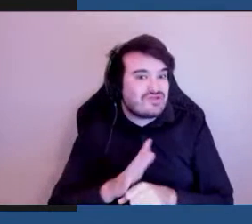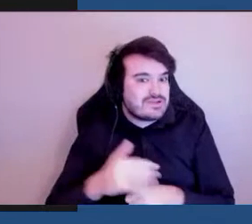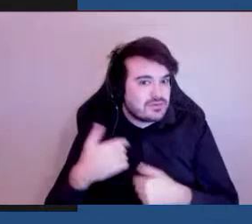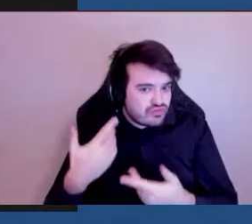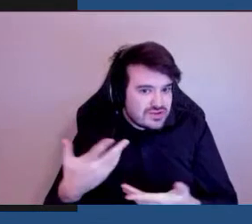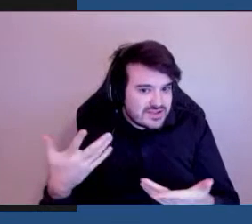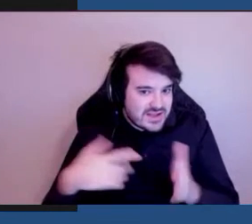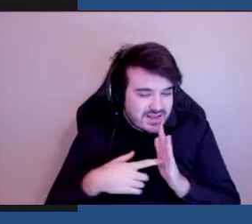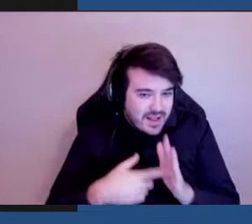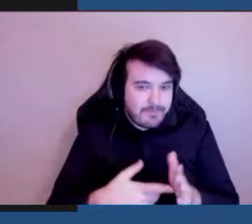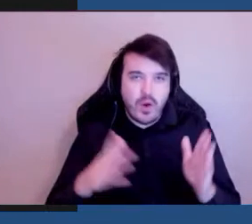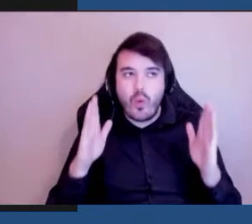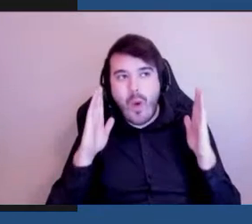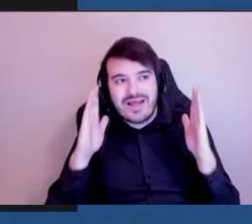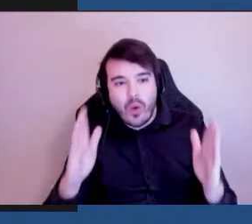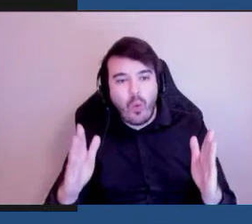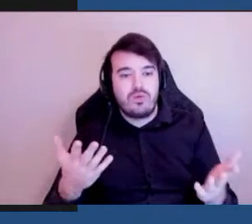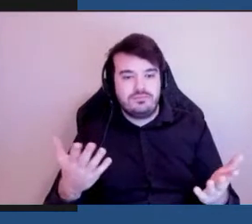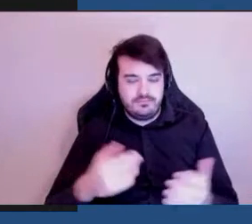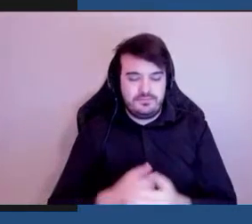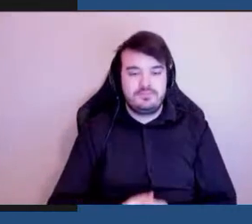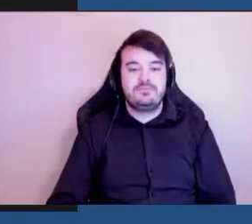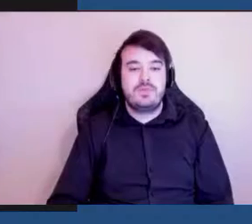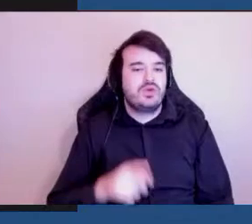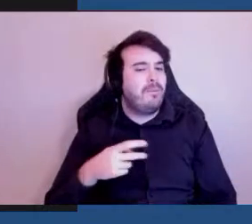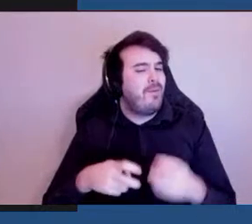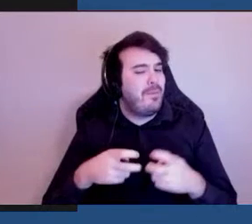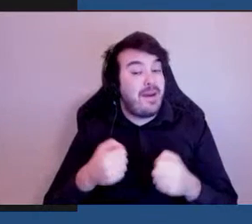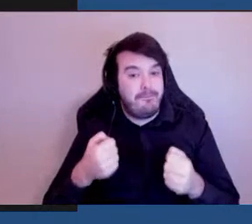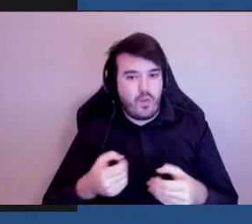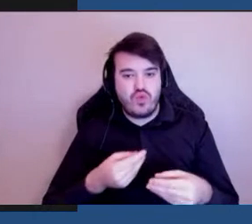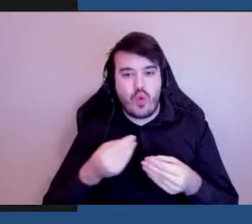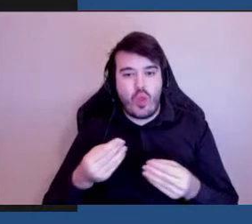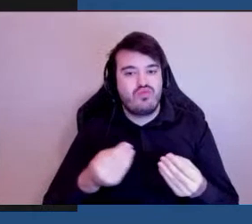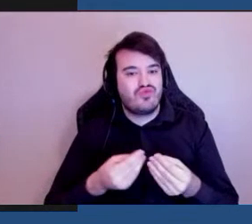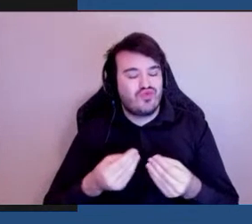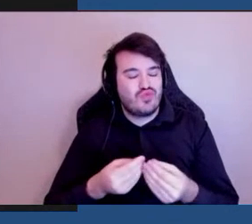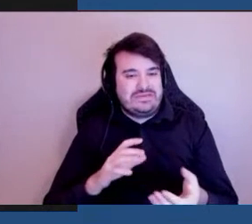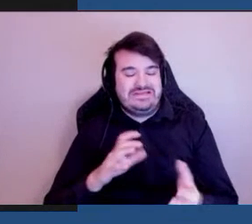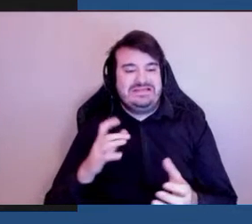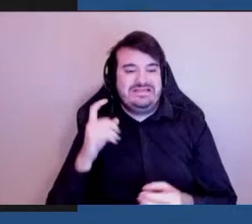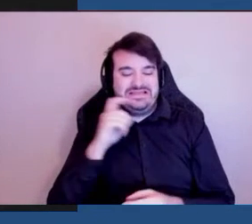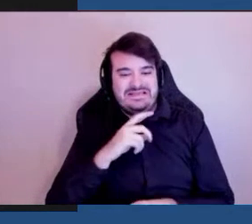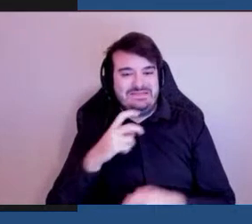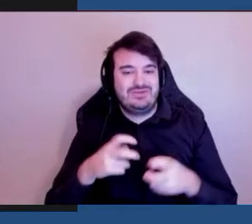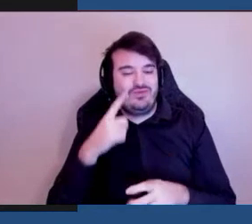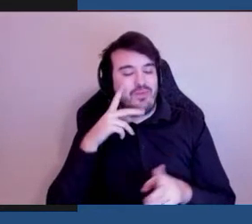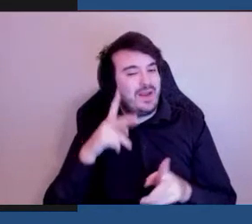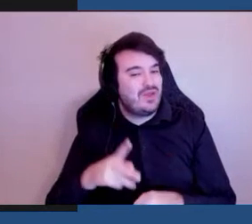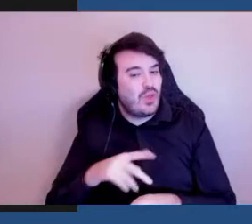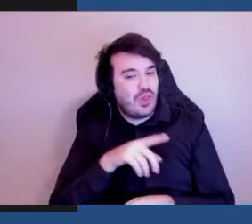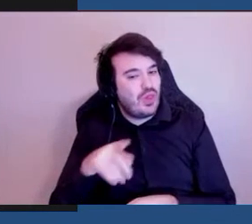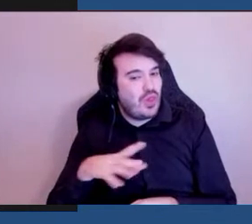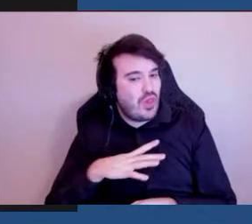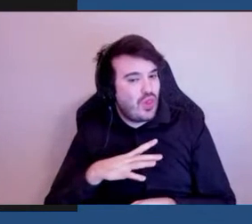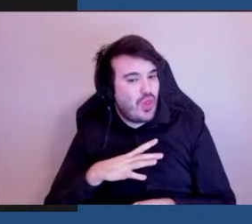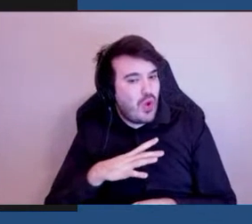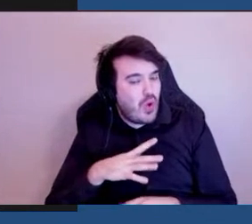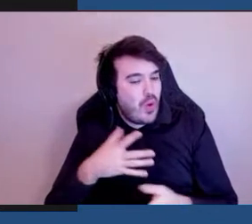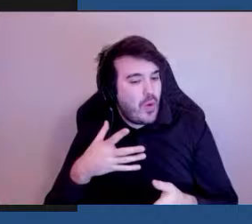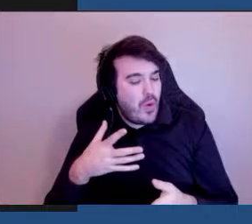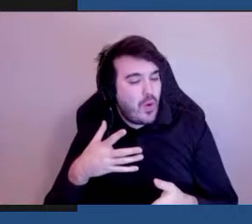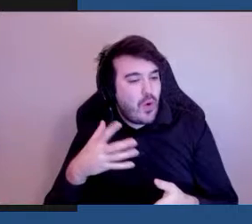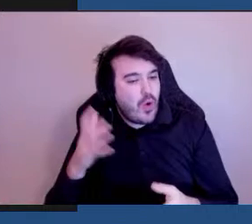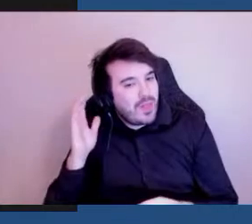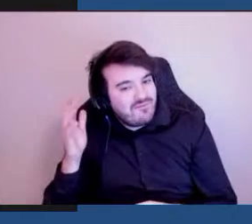Et le problème, c'est que ça peut causer beaucoup de problèmes pour ceux qui ont des problèmes